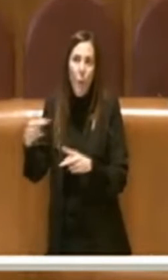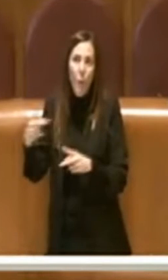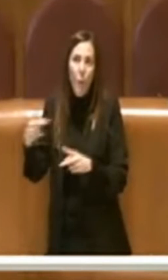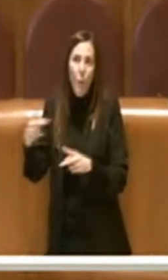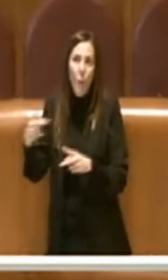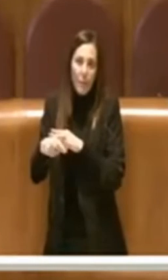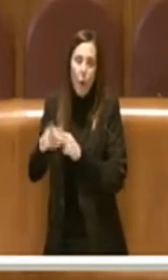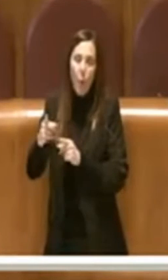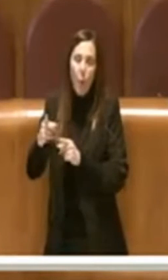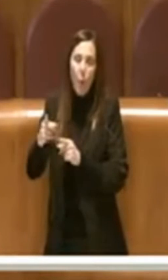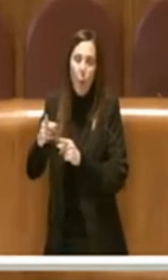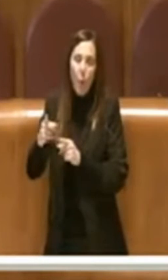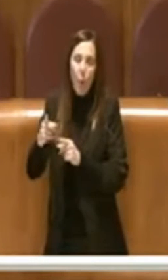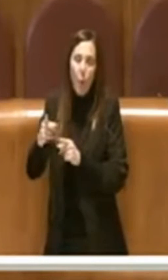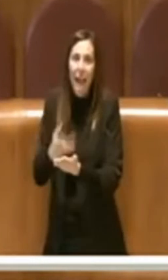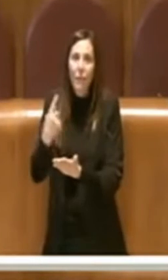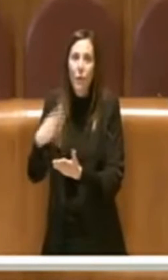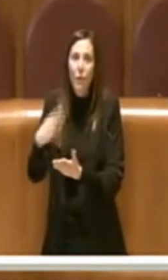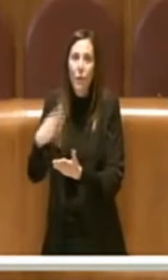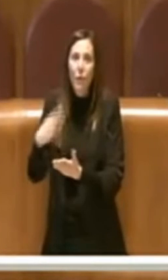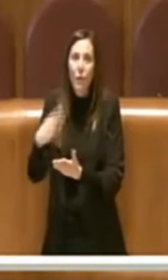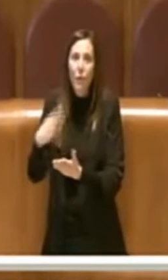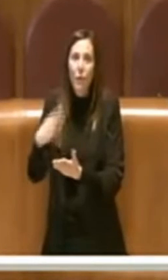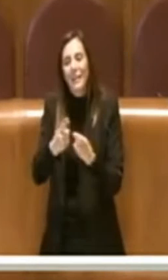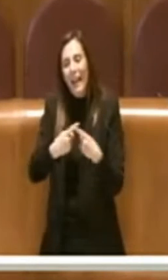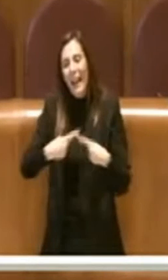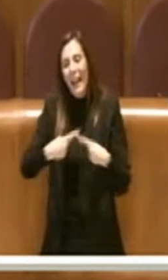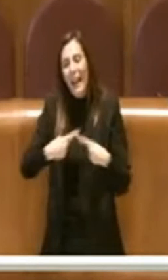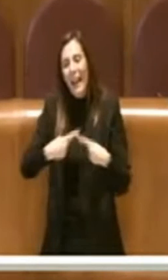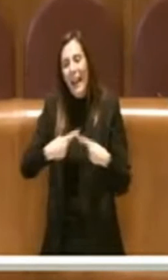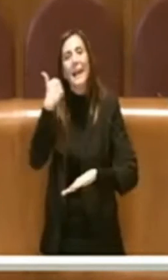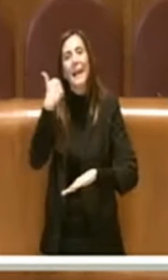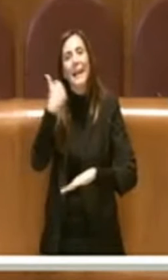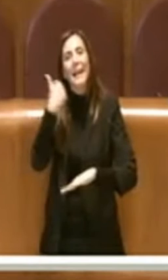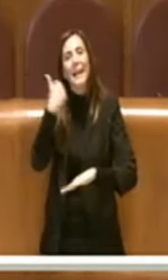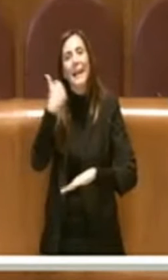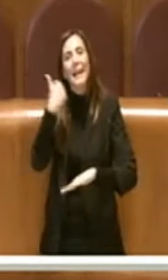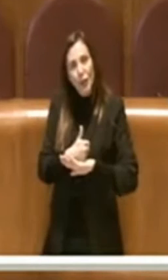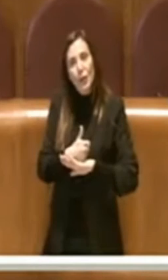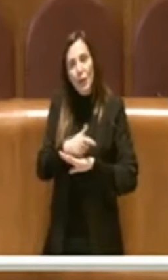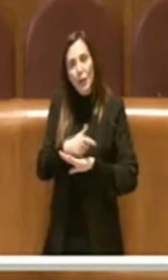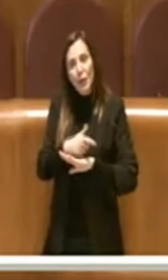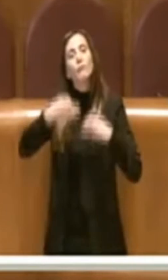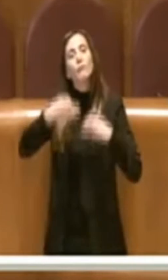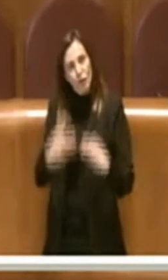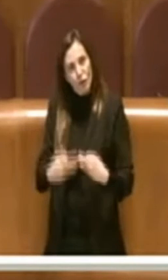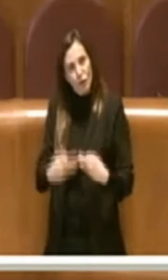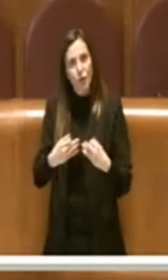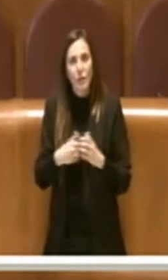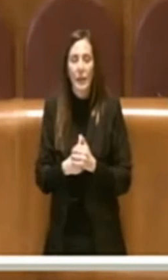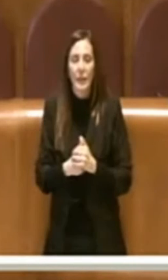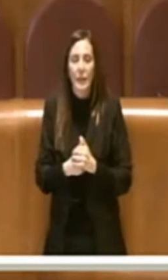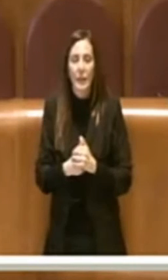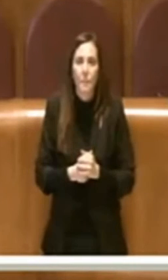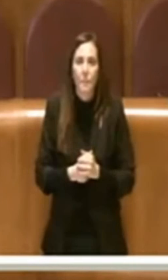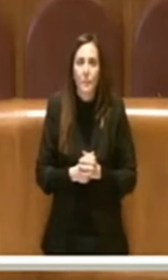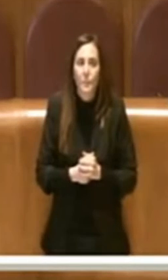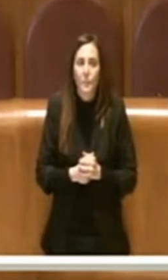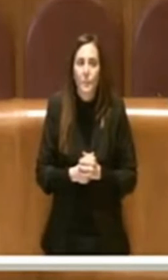e un periodo congruo per garantire quindi che l'assemblea capitolina possa a quel punto determinarsi. Come già detto